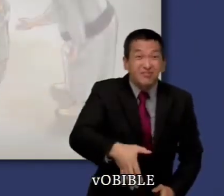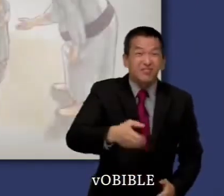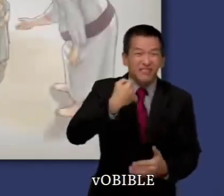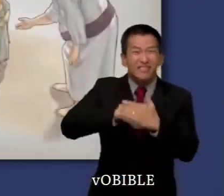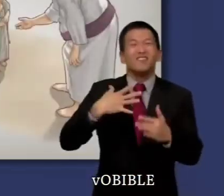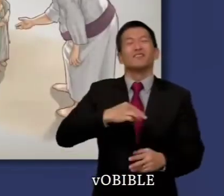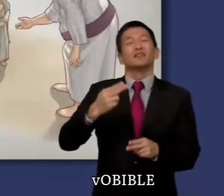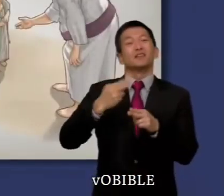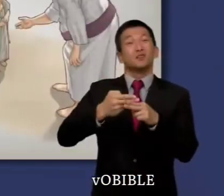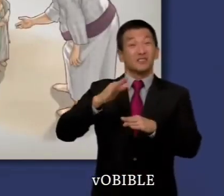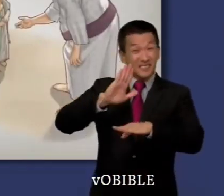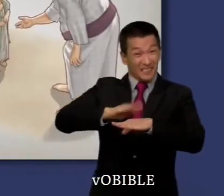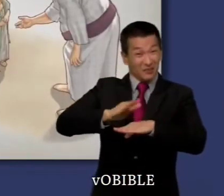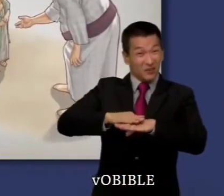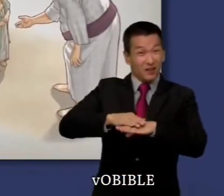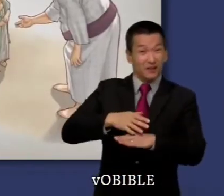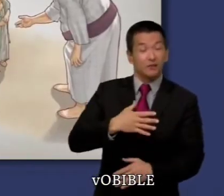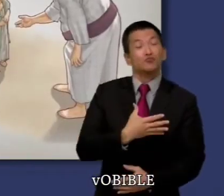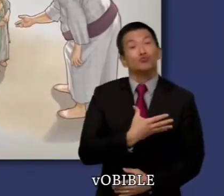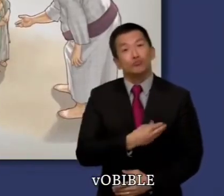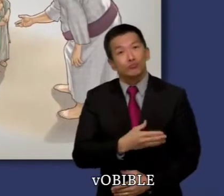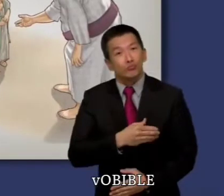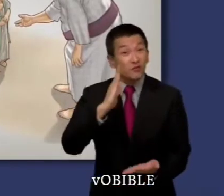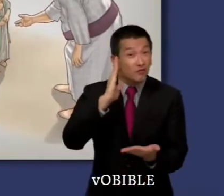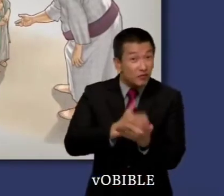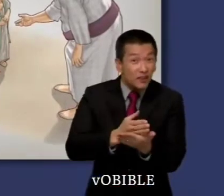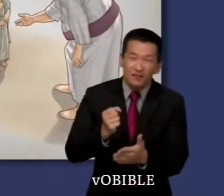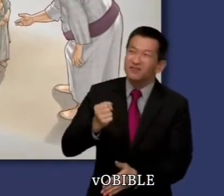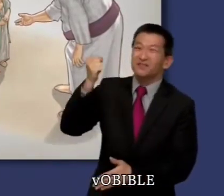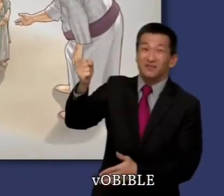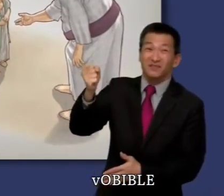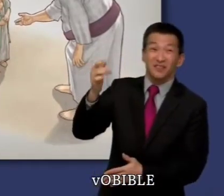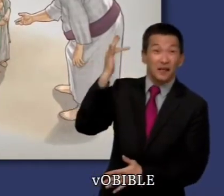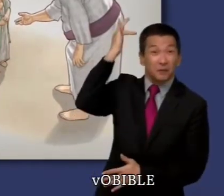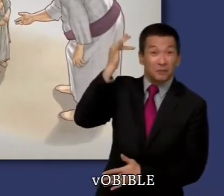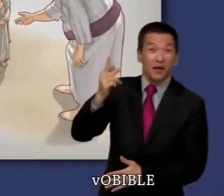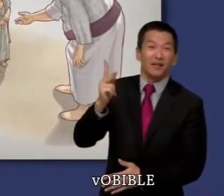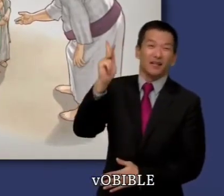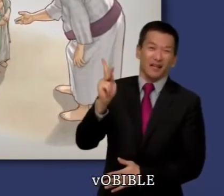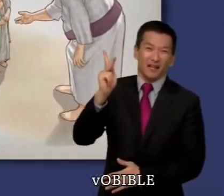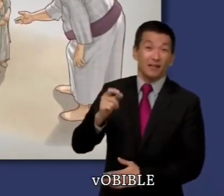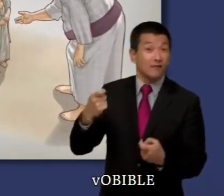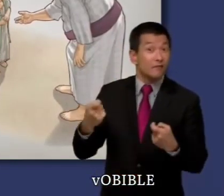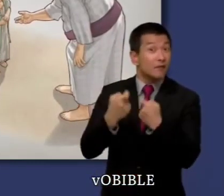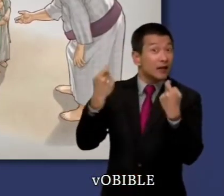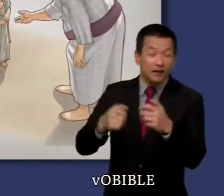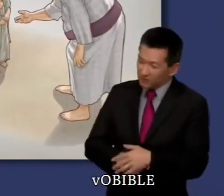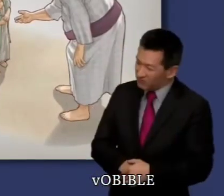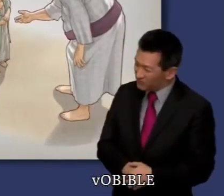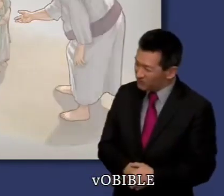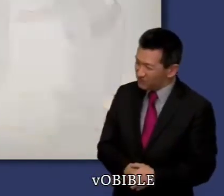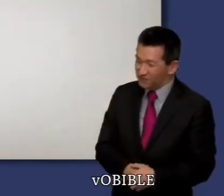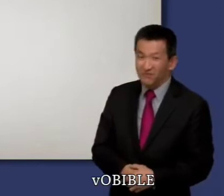Dieu répond à sa prière. Quand son enfant Samuel est sevré, elle le confie aux soins du grand-prêtre